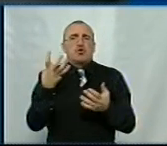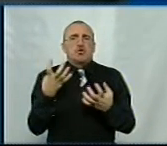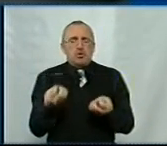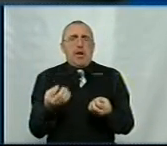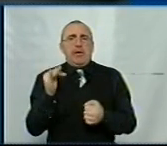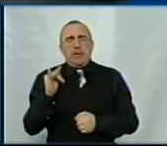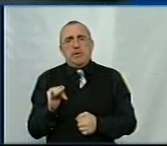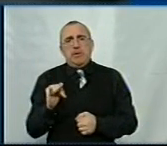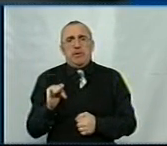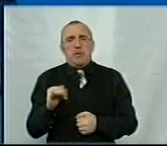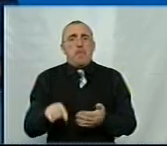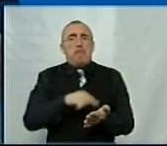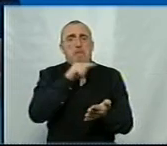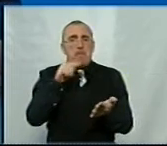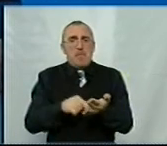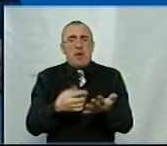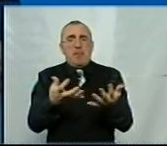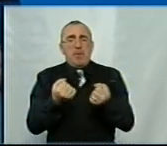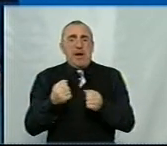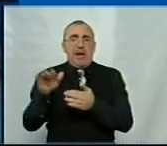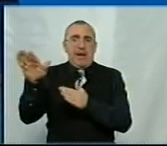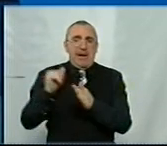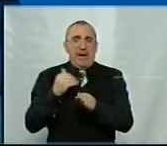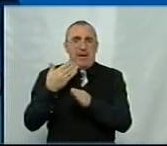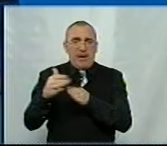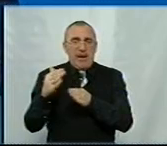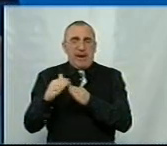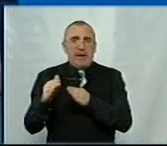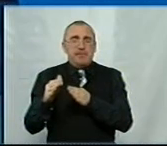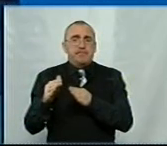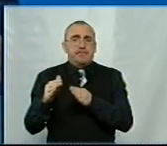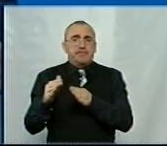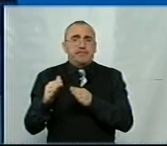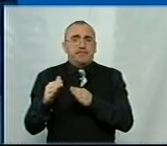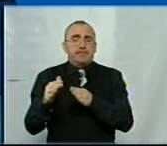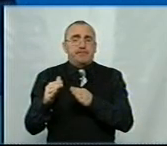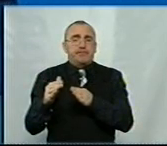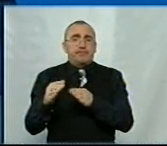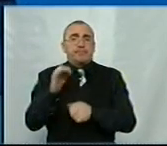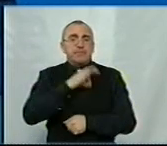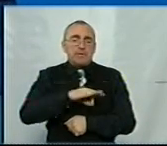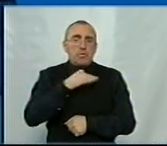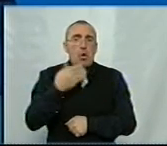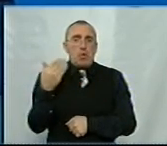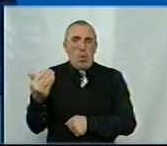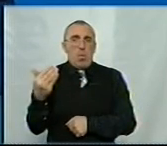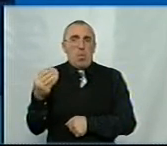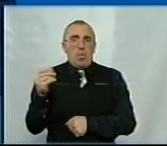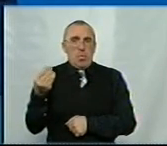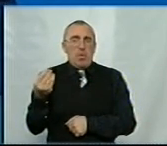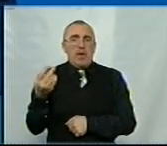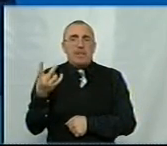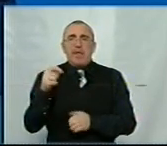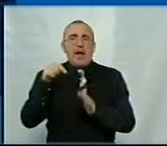містом брати зараз кредитний ресурс і використовувати його на